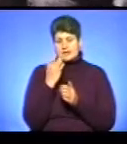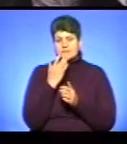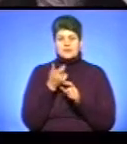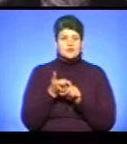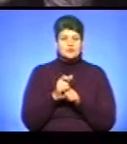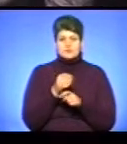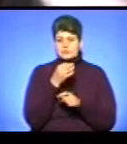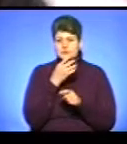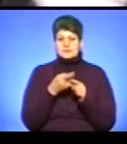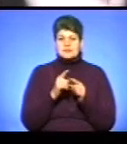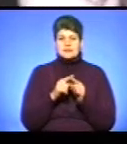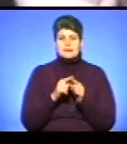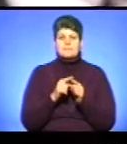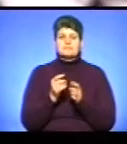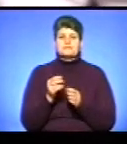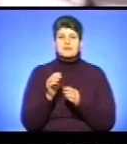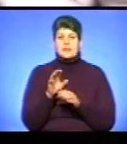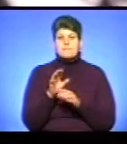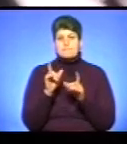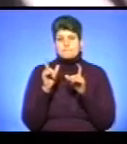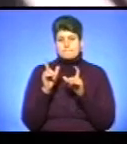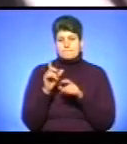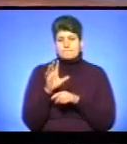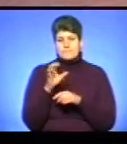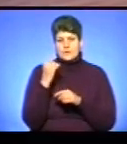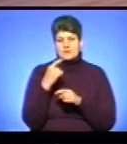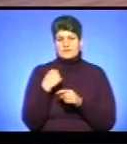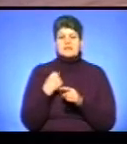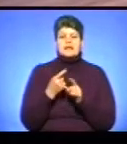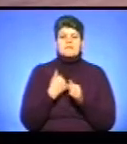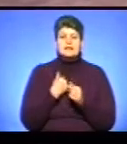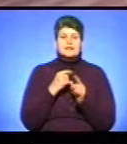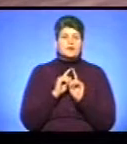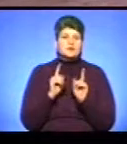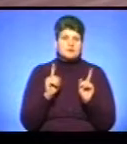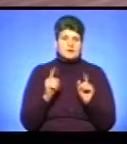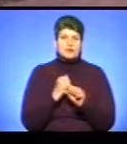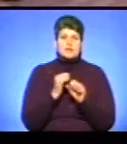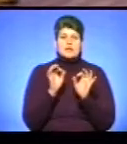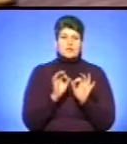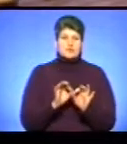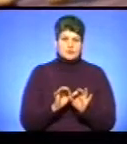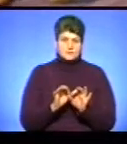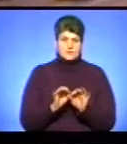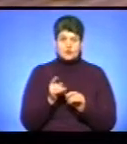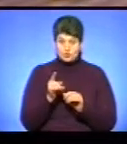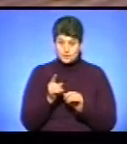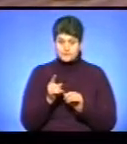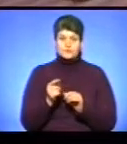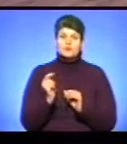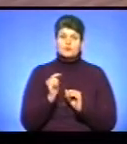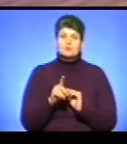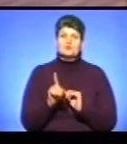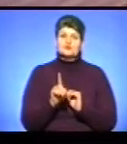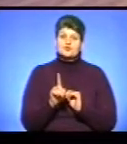дуже сподобався цей портрет. Цей портрет робили восени. Він дуже для мене особливий. І чому? Тому